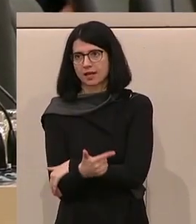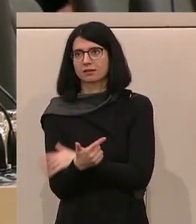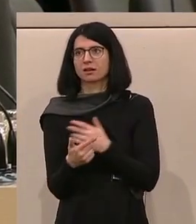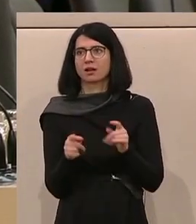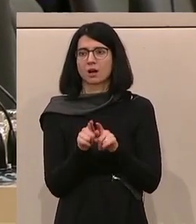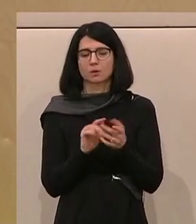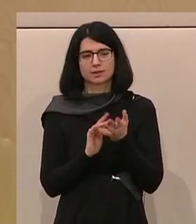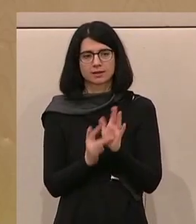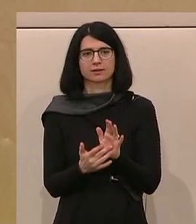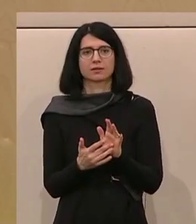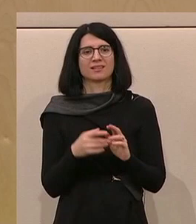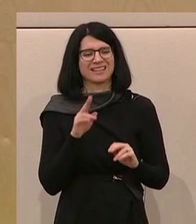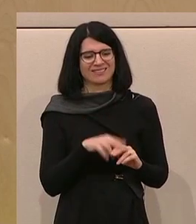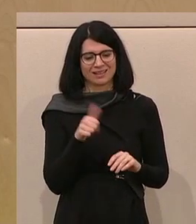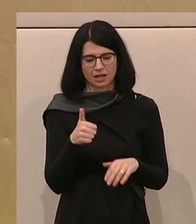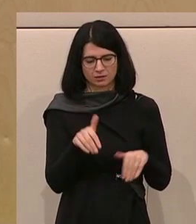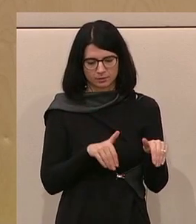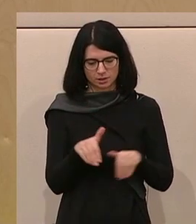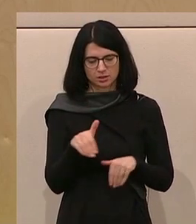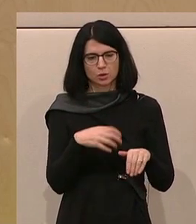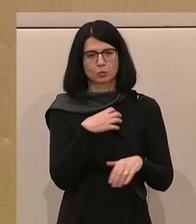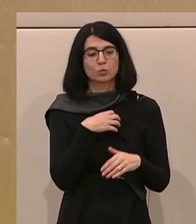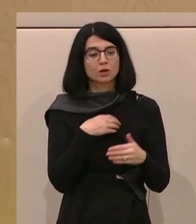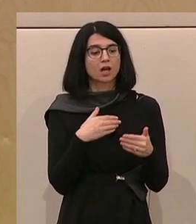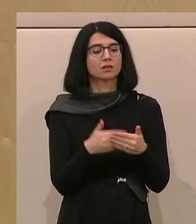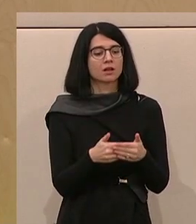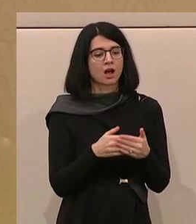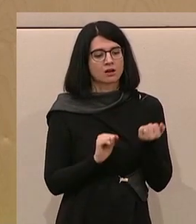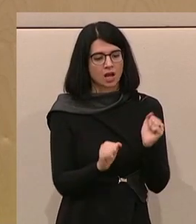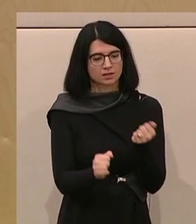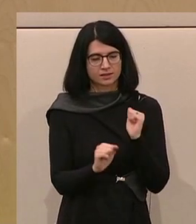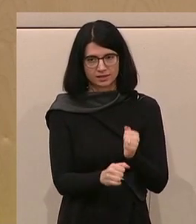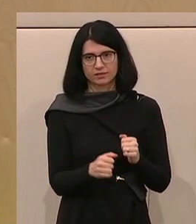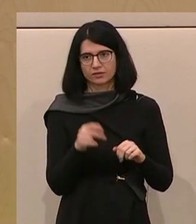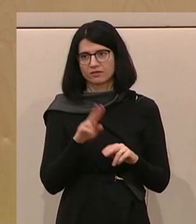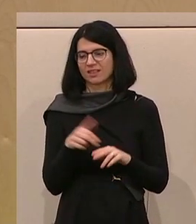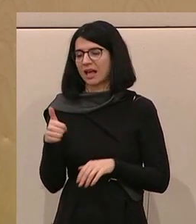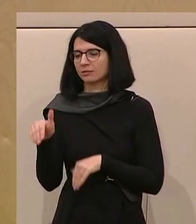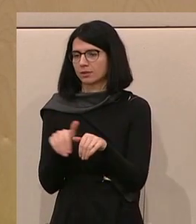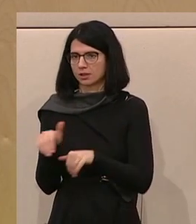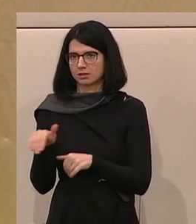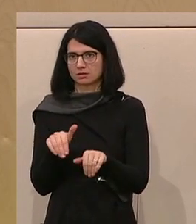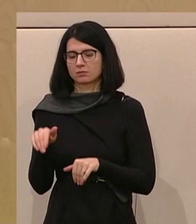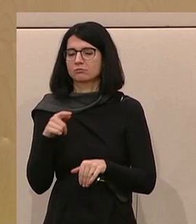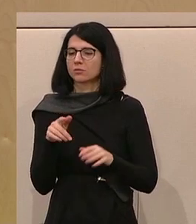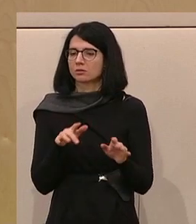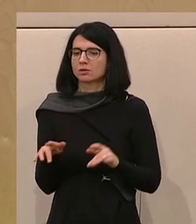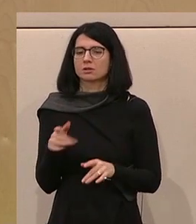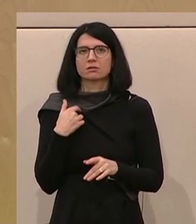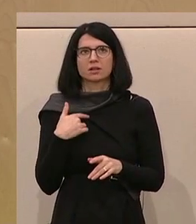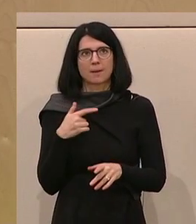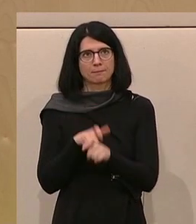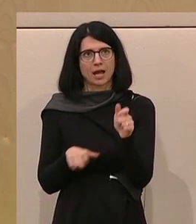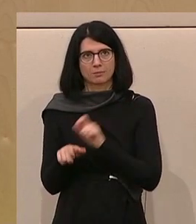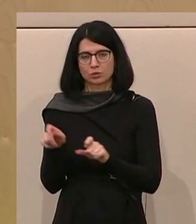zeigt es wieder, wenn ein Minister bürgernah agiert, wenn ein Bürger, ein Minister die entsprechenden